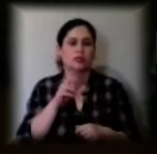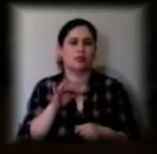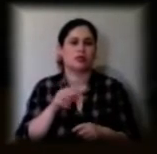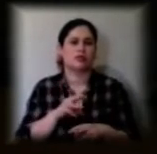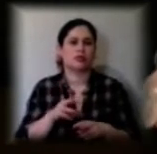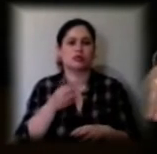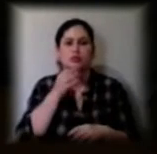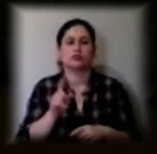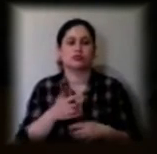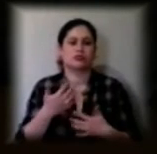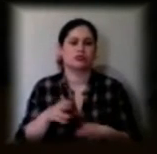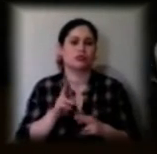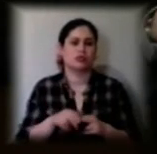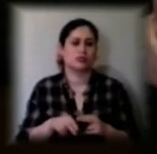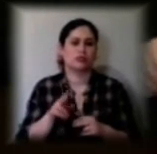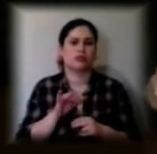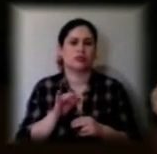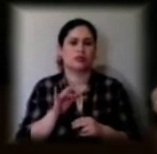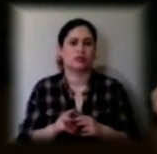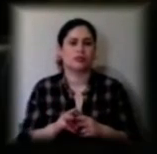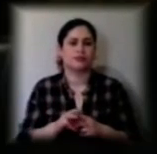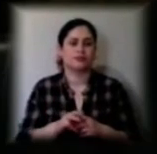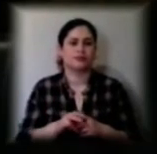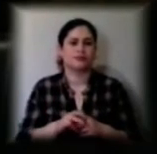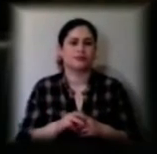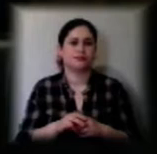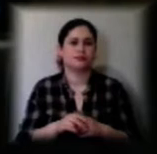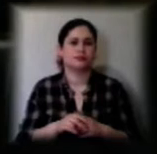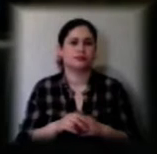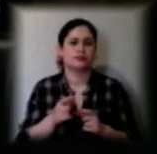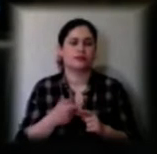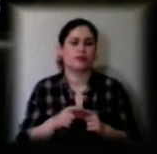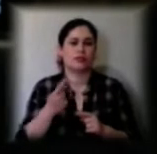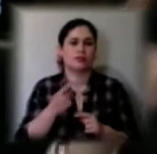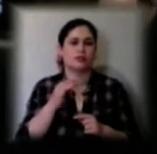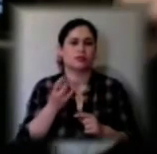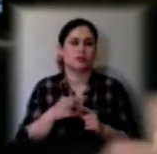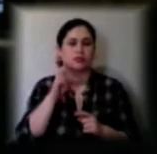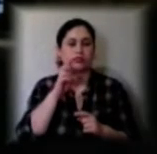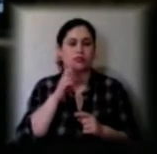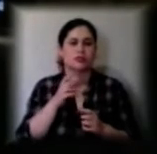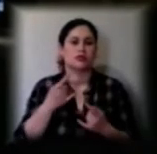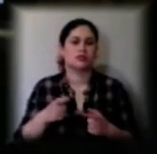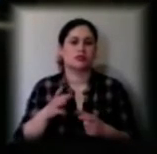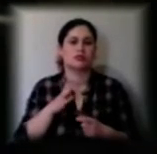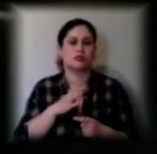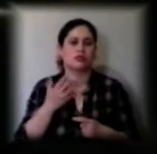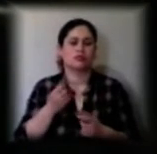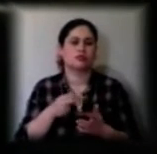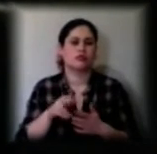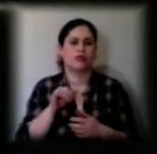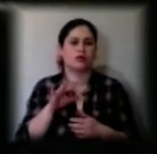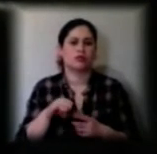що ми це дозволяємо. До першого червня державні іспити, які у нас проходили на факультеті